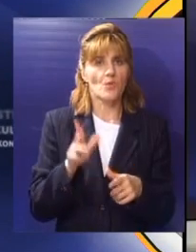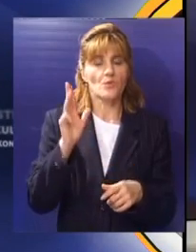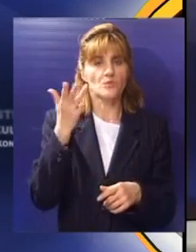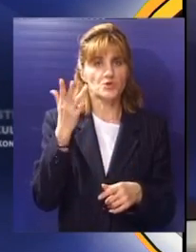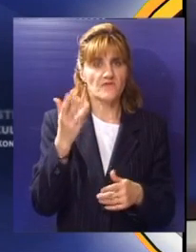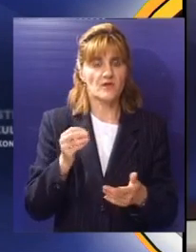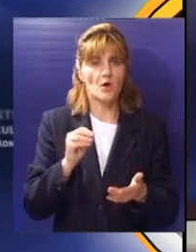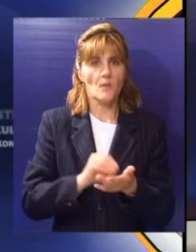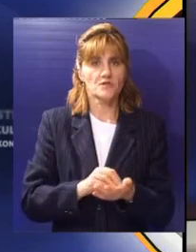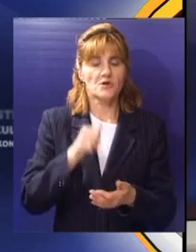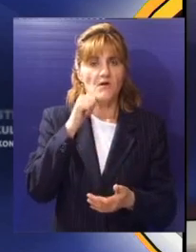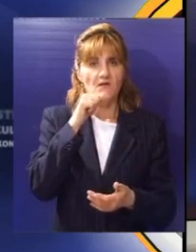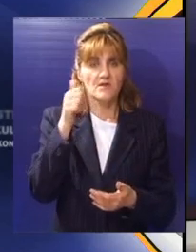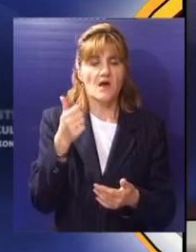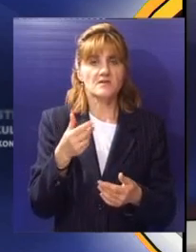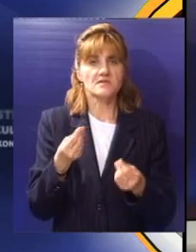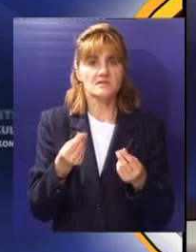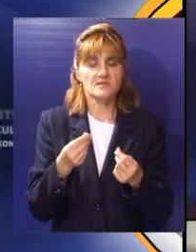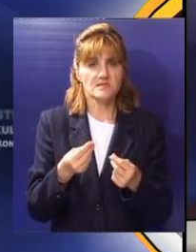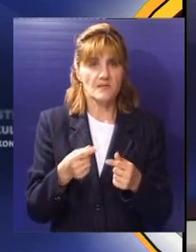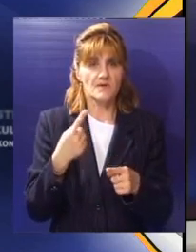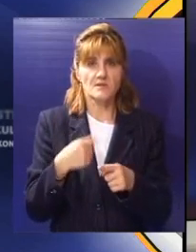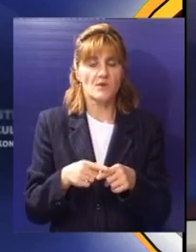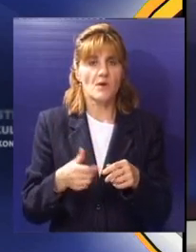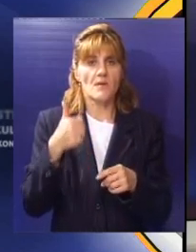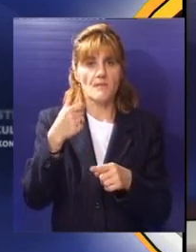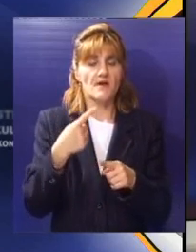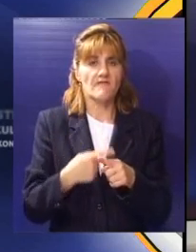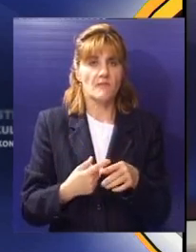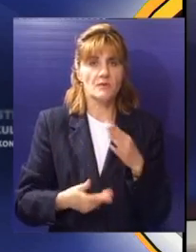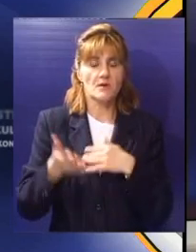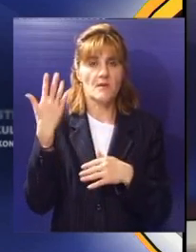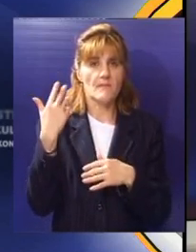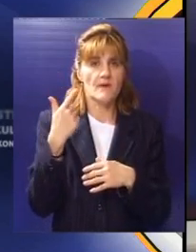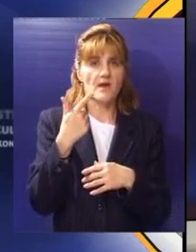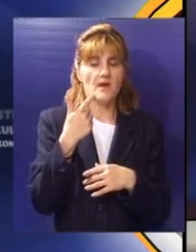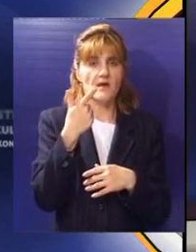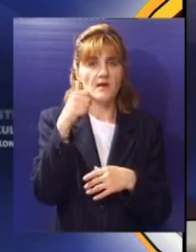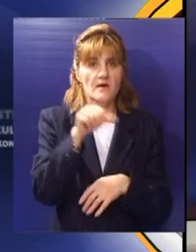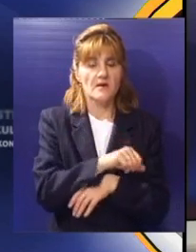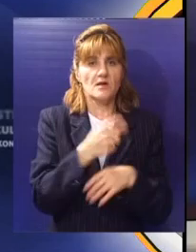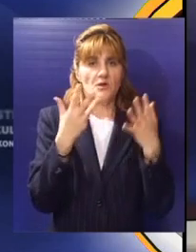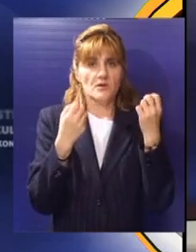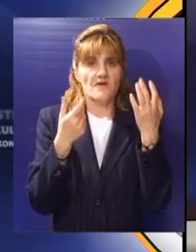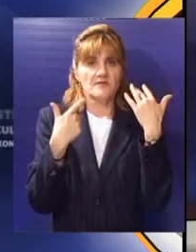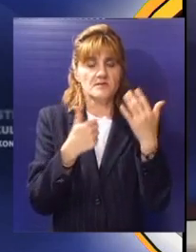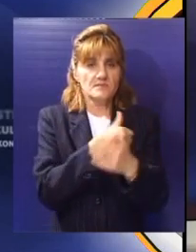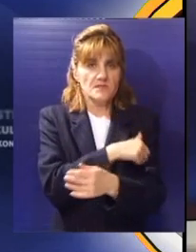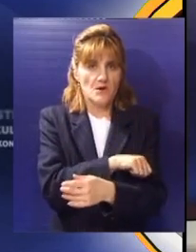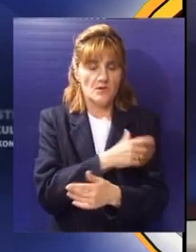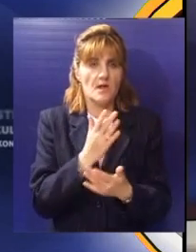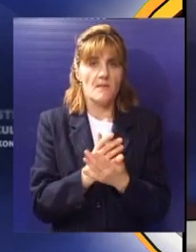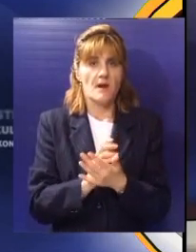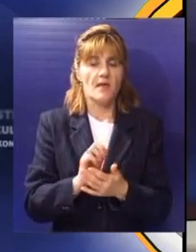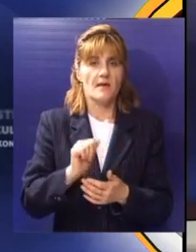Učetvrtak je obeležen dan Planete Zemlje. Prvi put pre četiri decenije 22. aprila 1970. godine